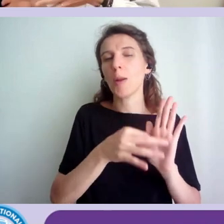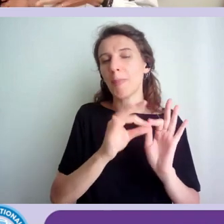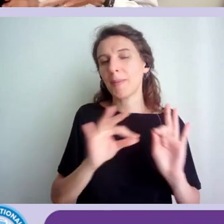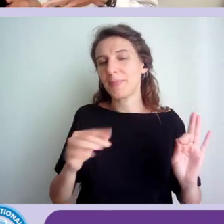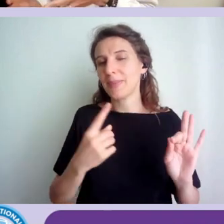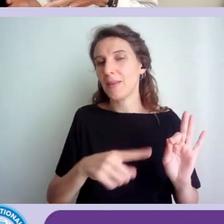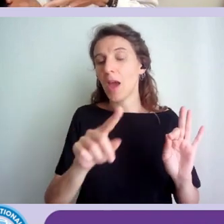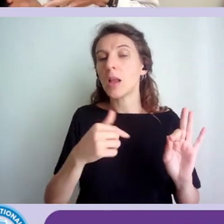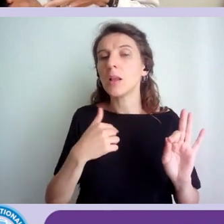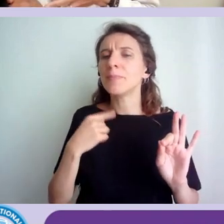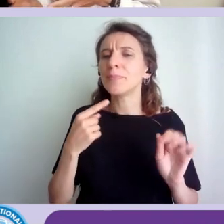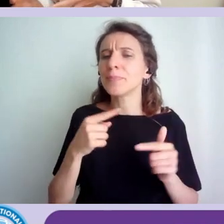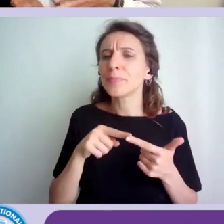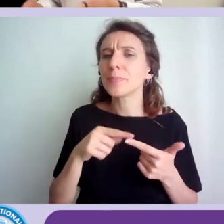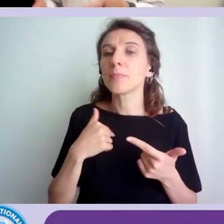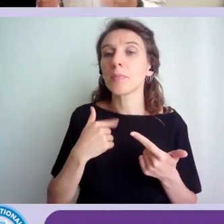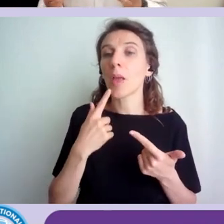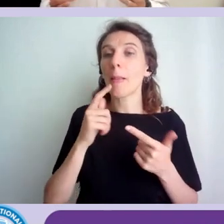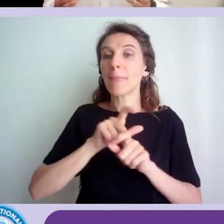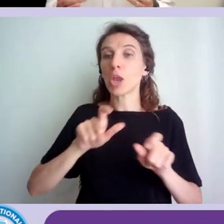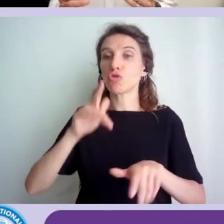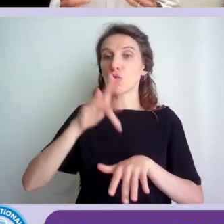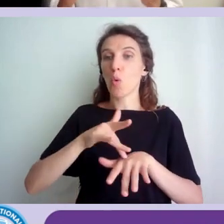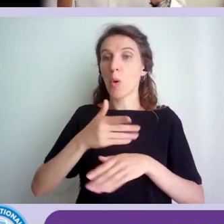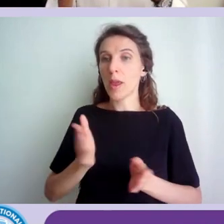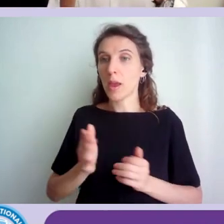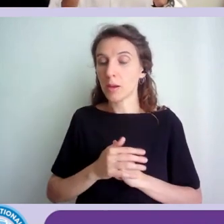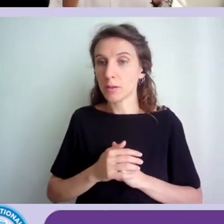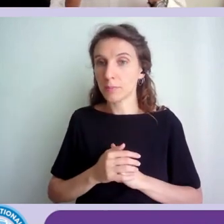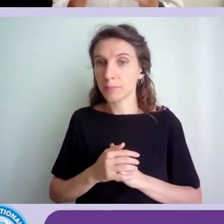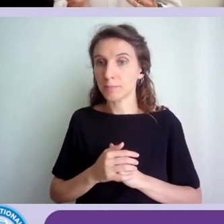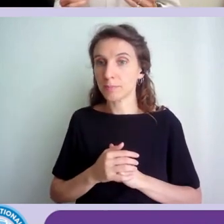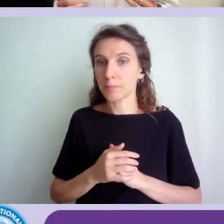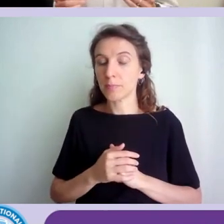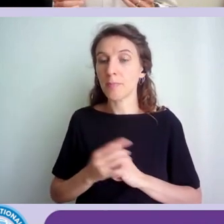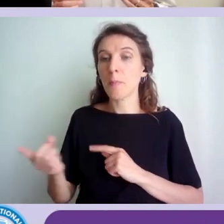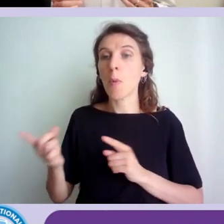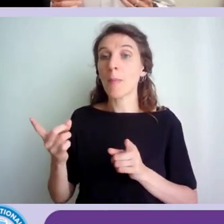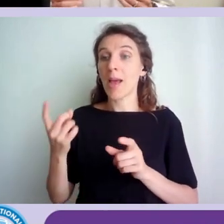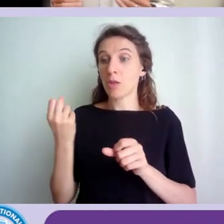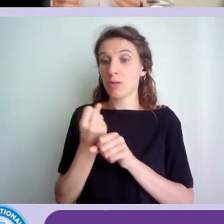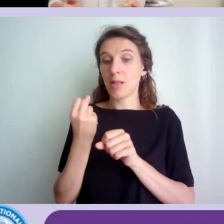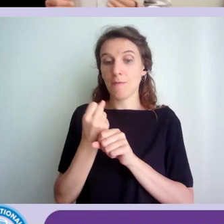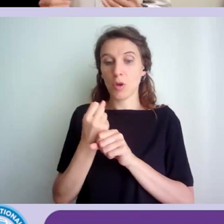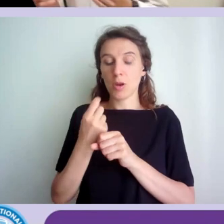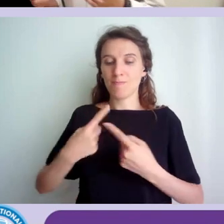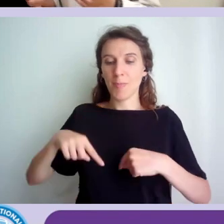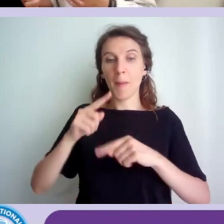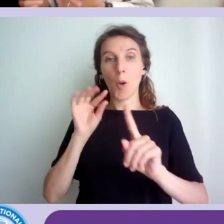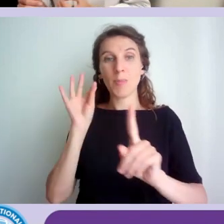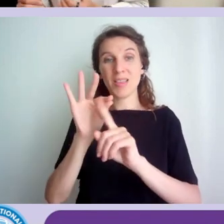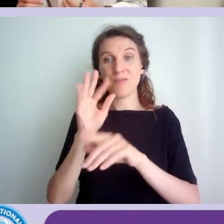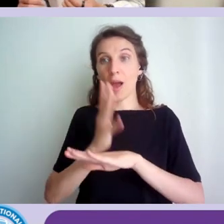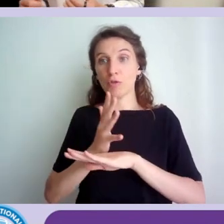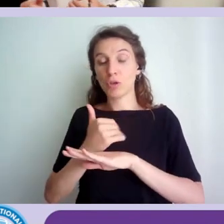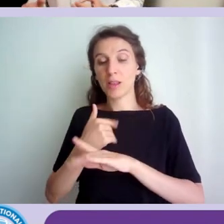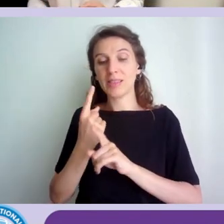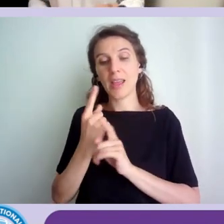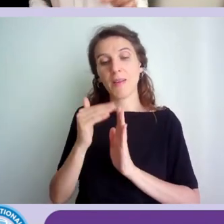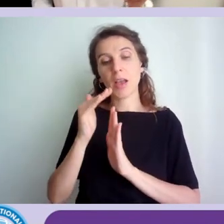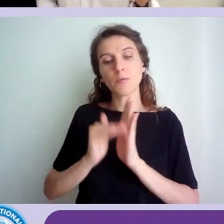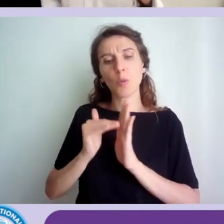quella che vivono le persone. Quando noi lavoriamo sull'accessibilità, dobbiamo sviluppare delle